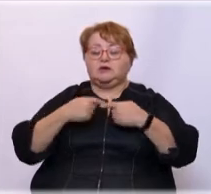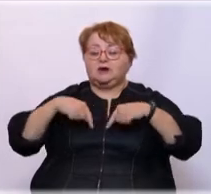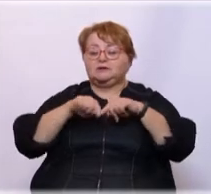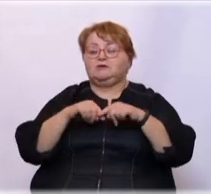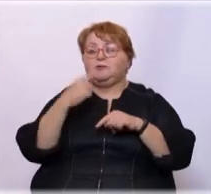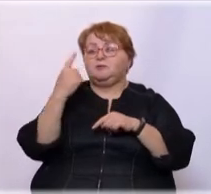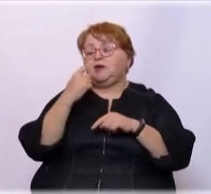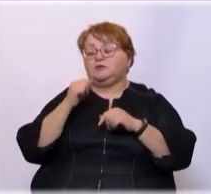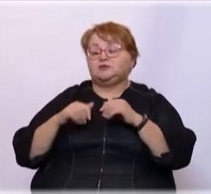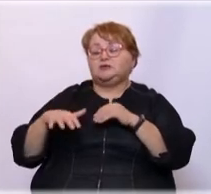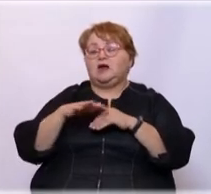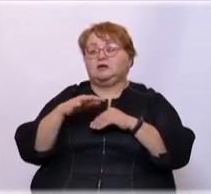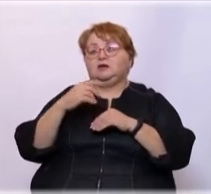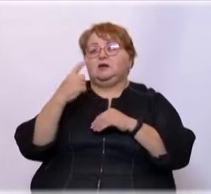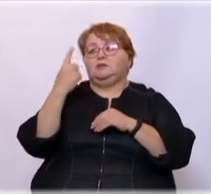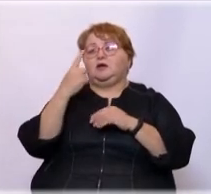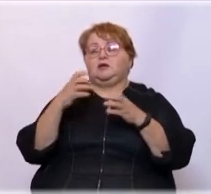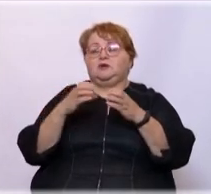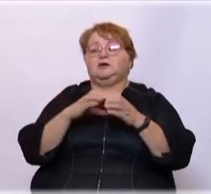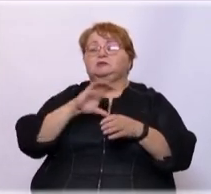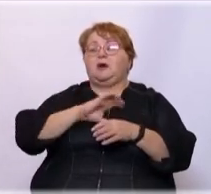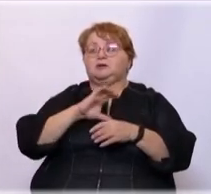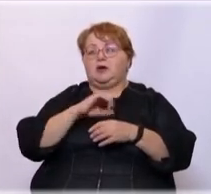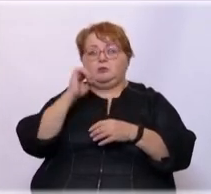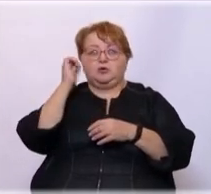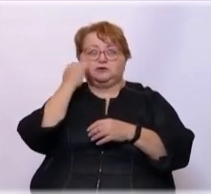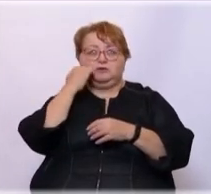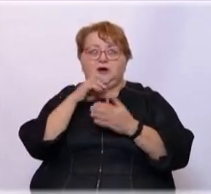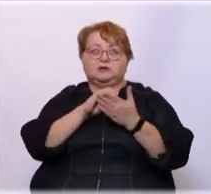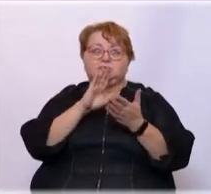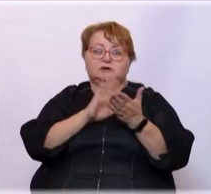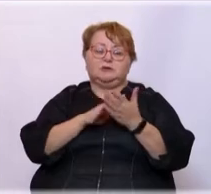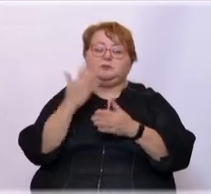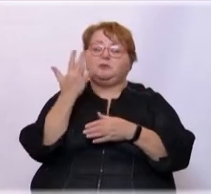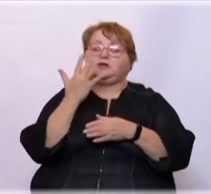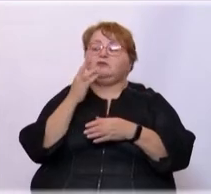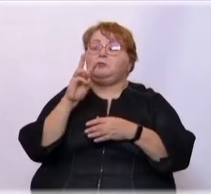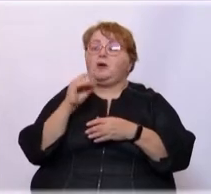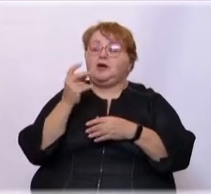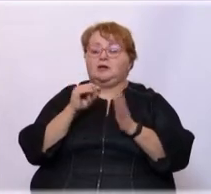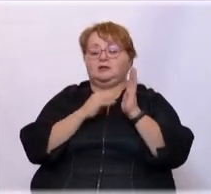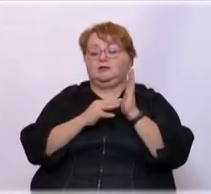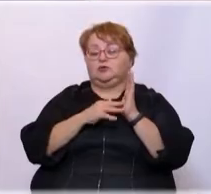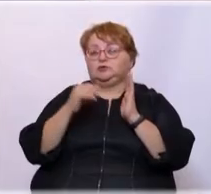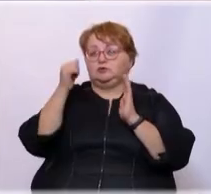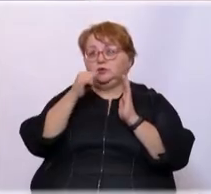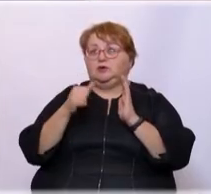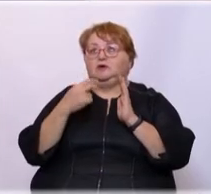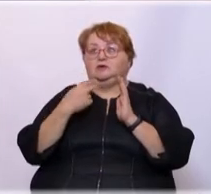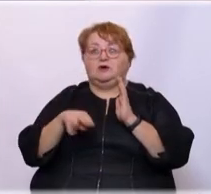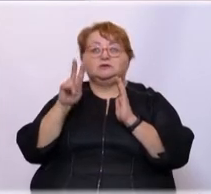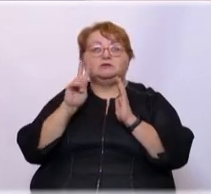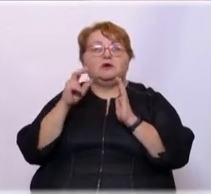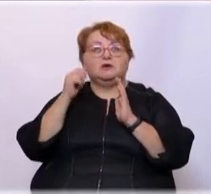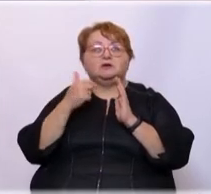стране команду ампутантов «Спартак Москва». Она зарегистрирована была 5 мая 1990 года. То есть 22 года